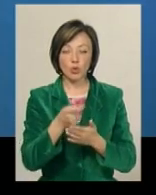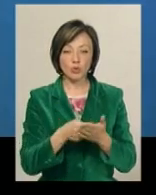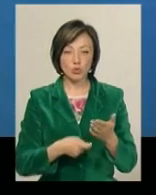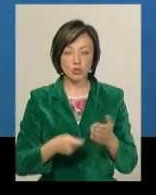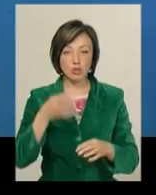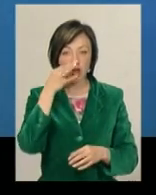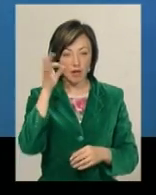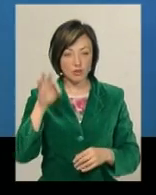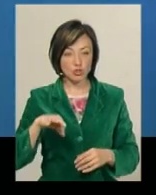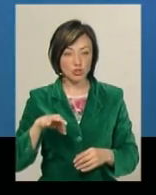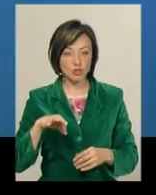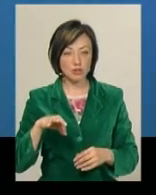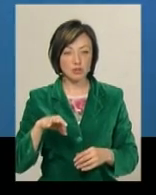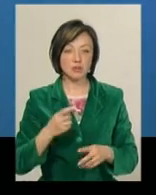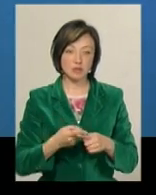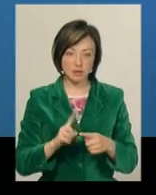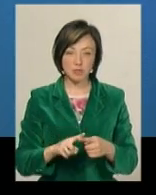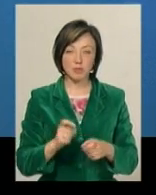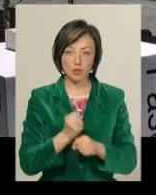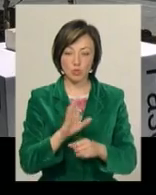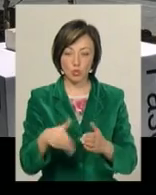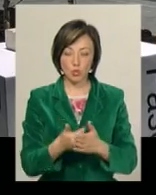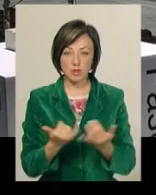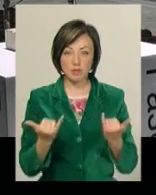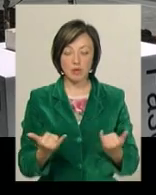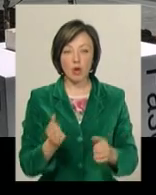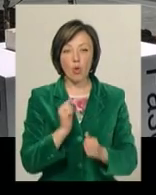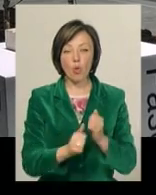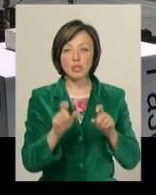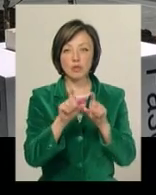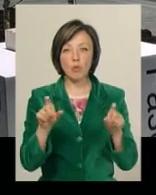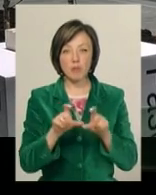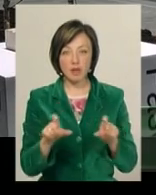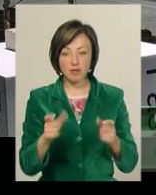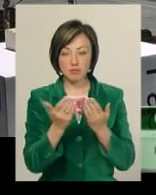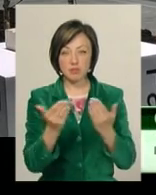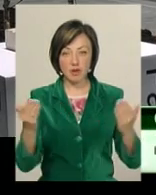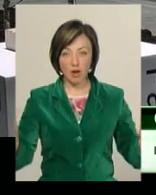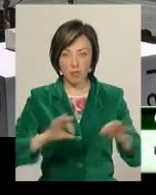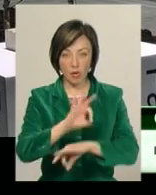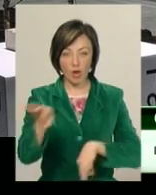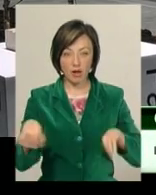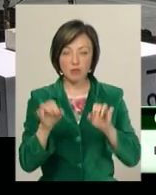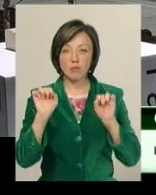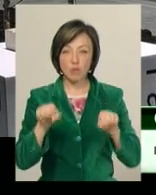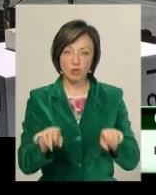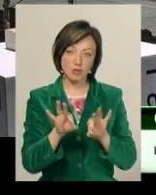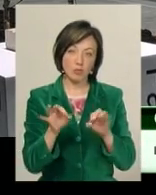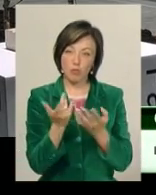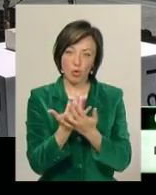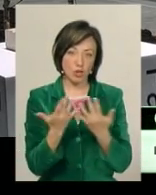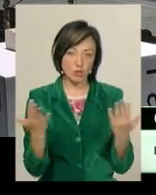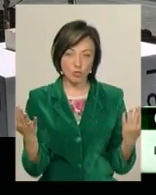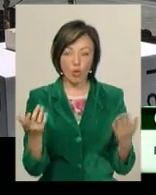навички, з чим він і працює до сих пір. Кожен із об'єктів, представлених у проєкті про акт, можна трактувати по